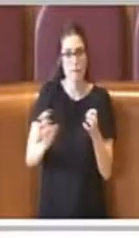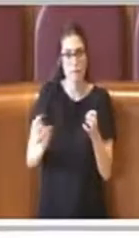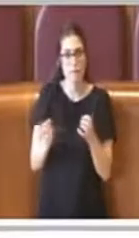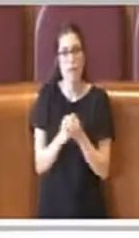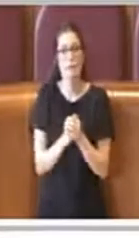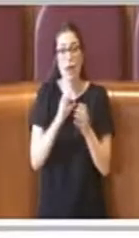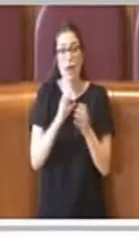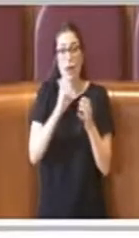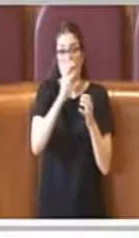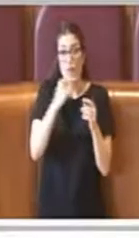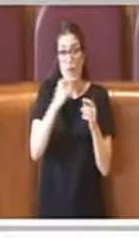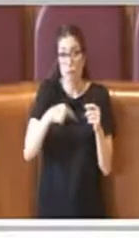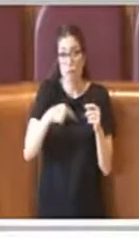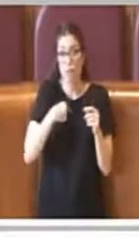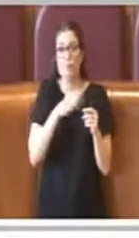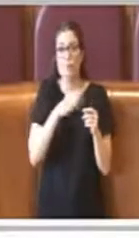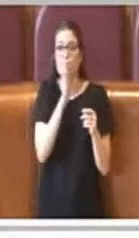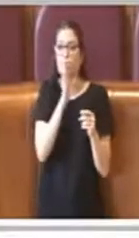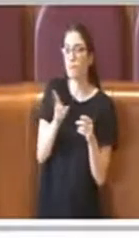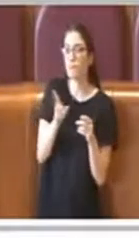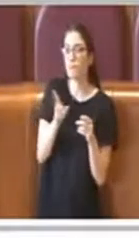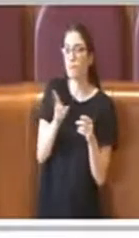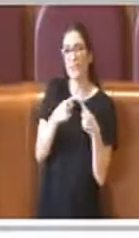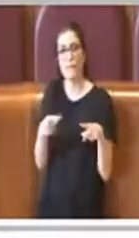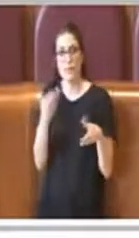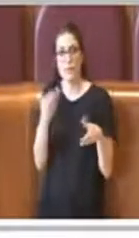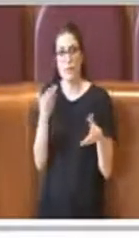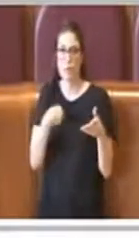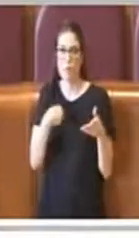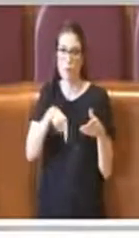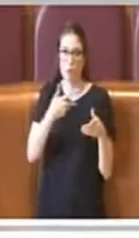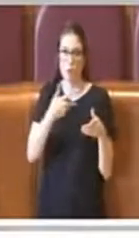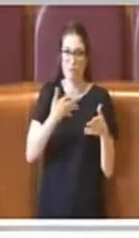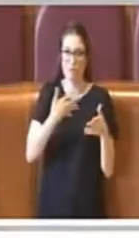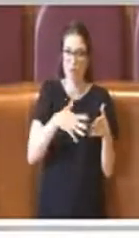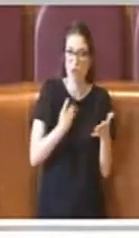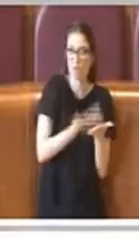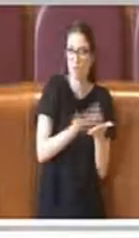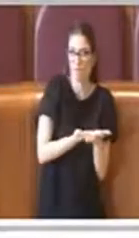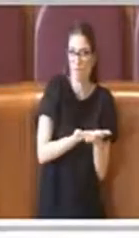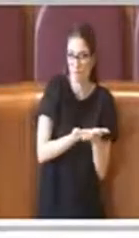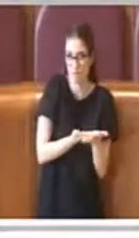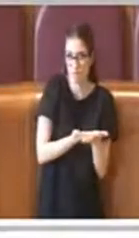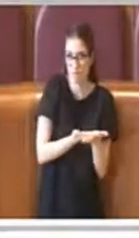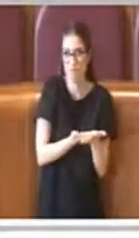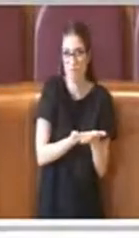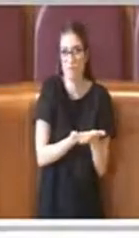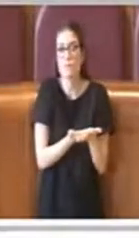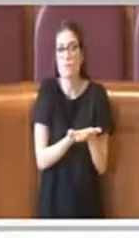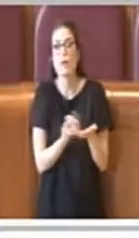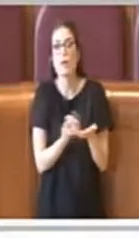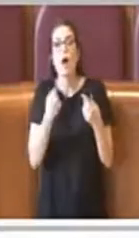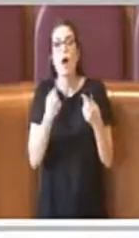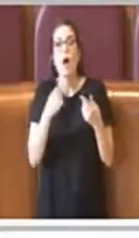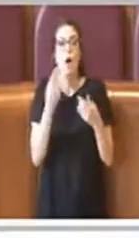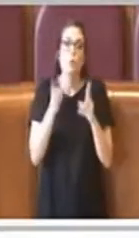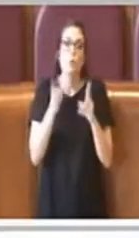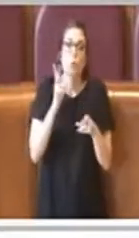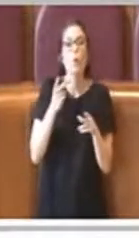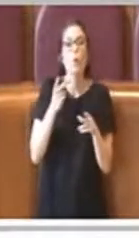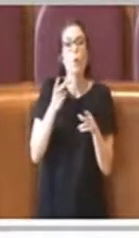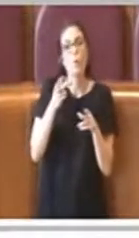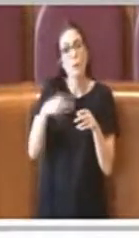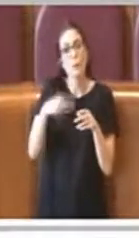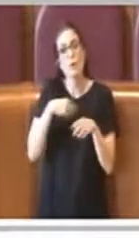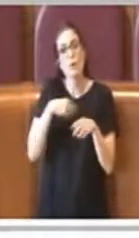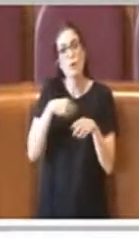Queste osservazioni andavano in una direzione diversa rispetto a quello che era l'impianto che io avevo presentato, soprattutto per la maggior